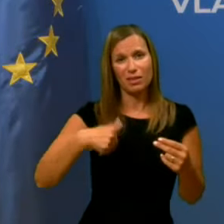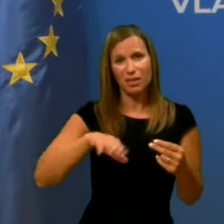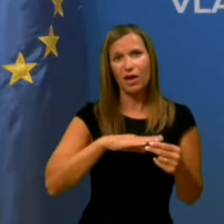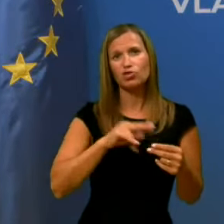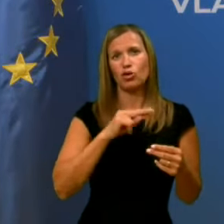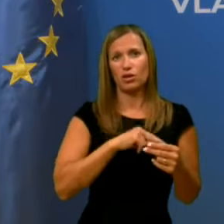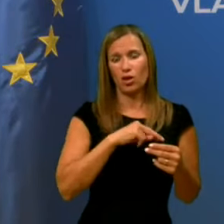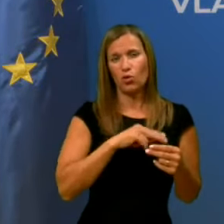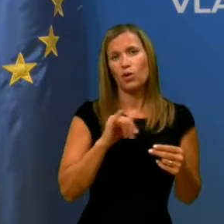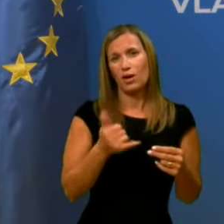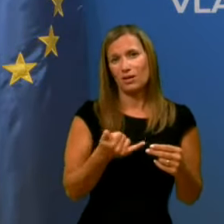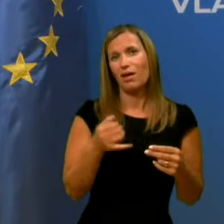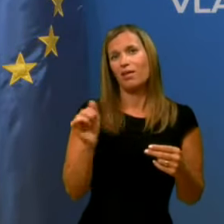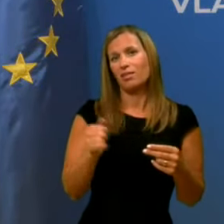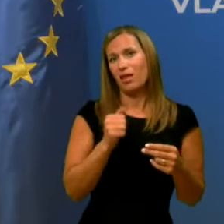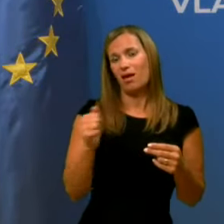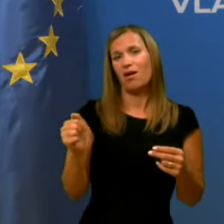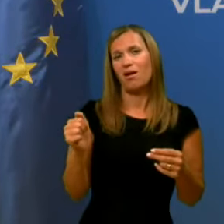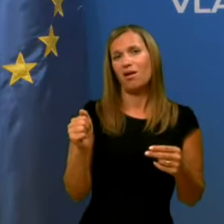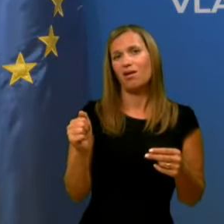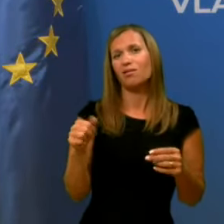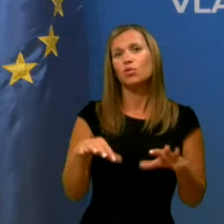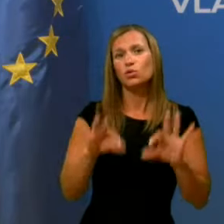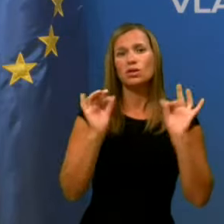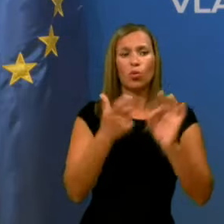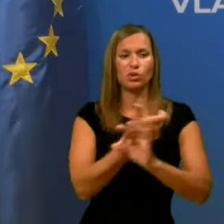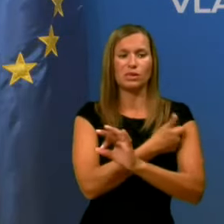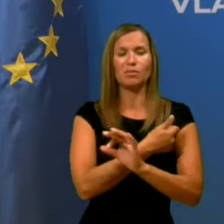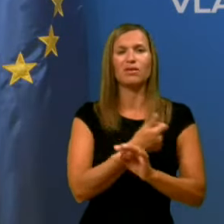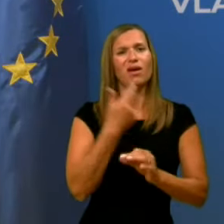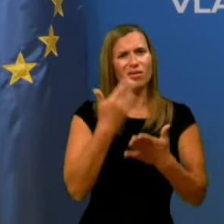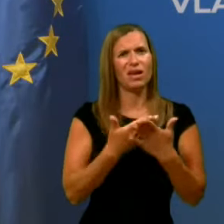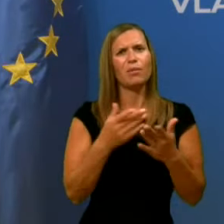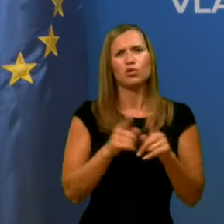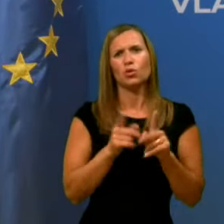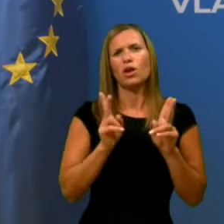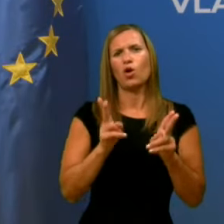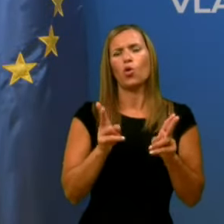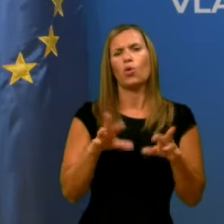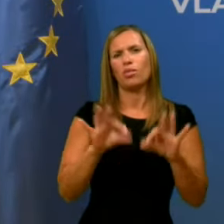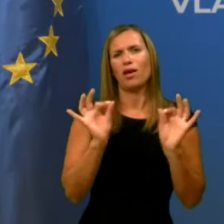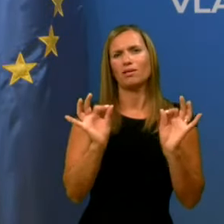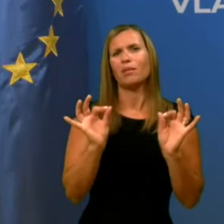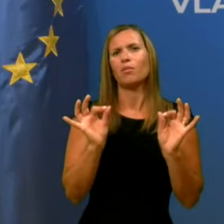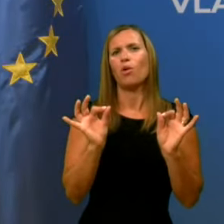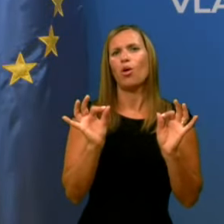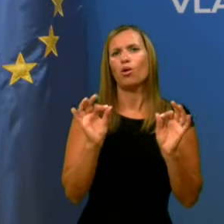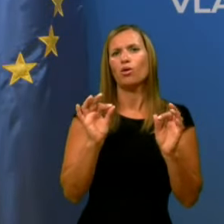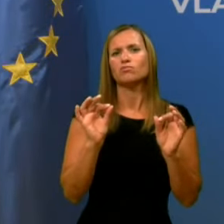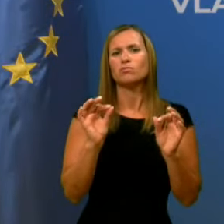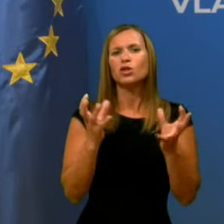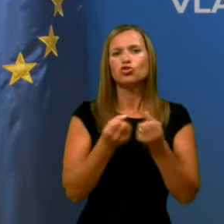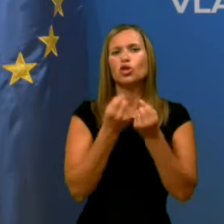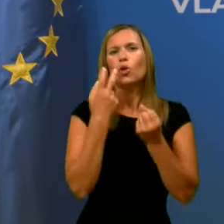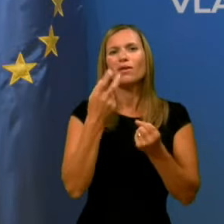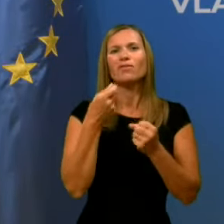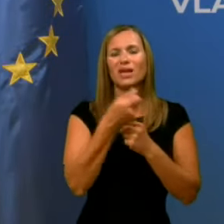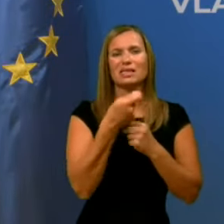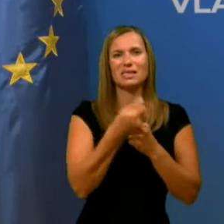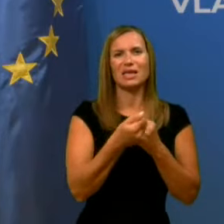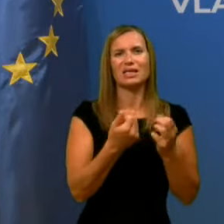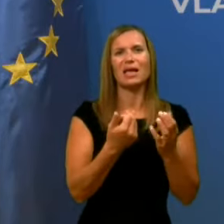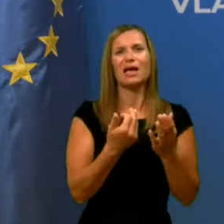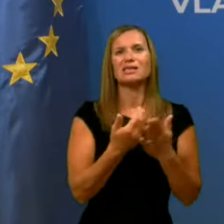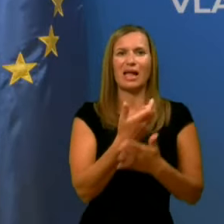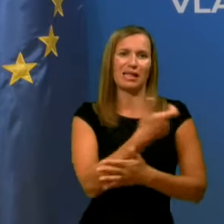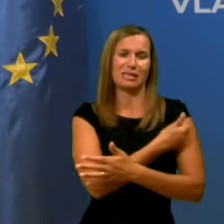zagotovimo cepiva in je stvarjamem, da lahko najdemo tudi rešitev v glede financiranja za ta cepiva. Zdaj, kar se